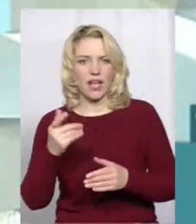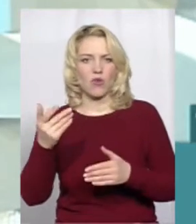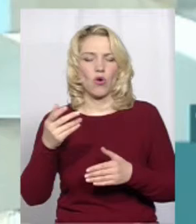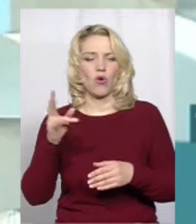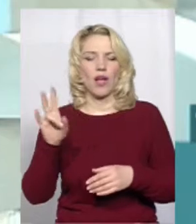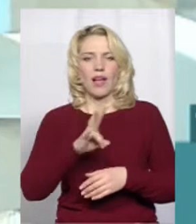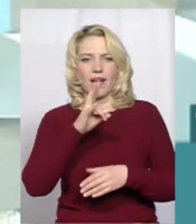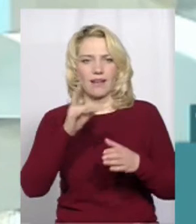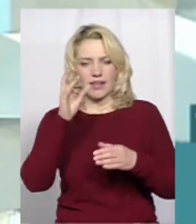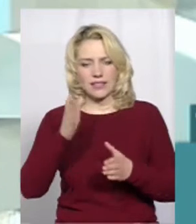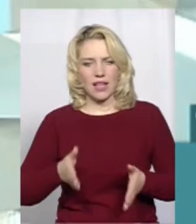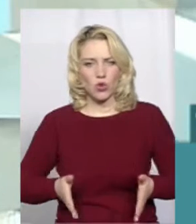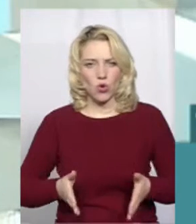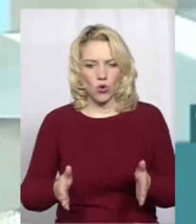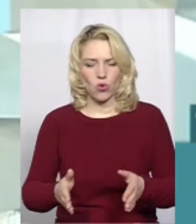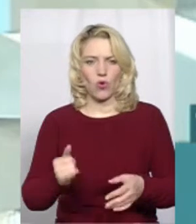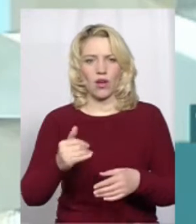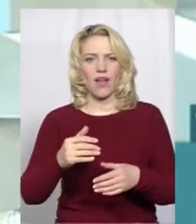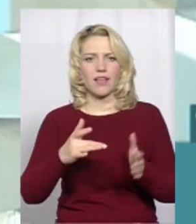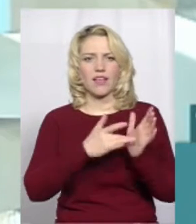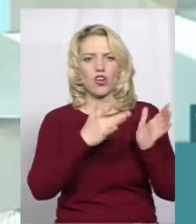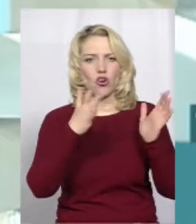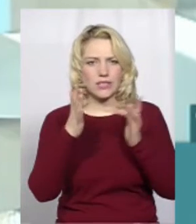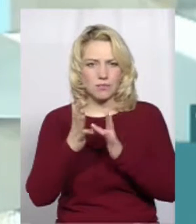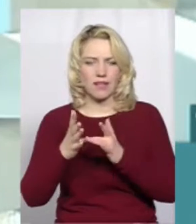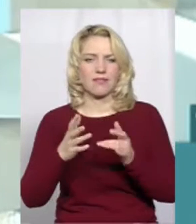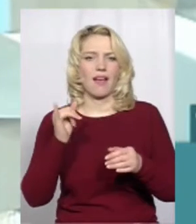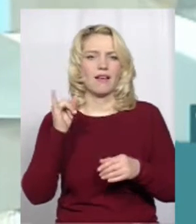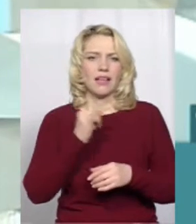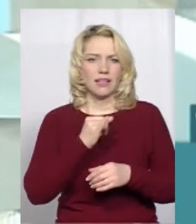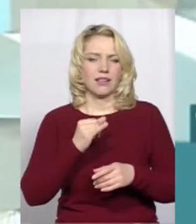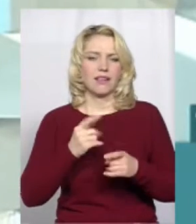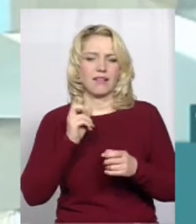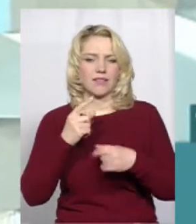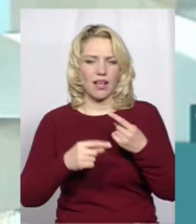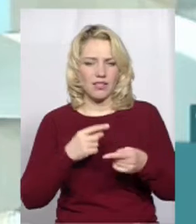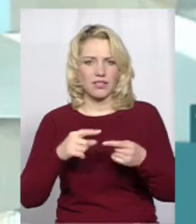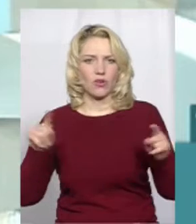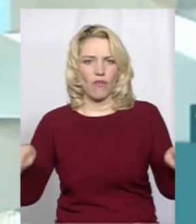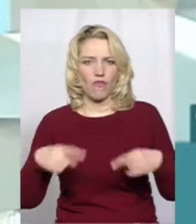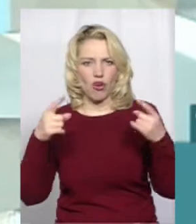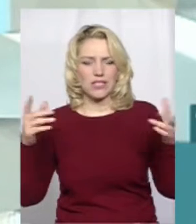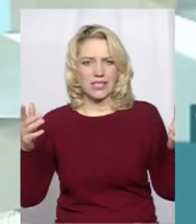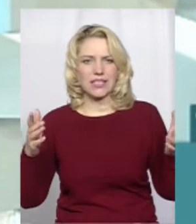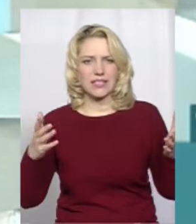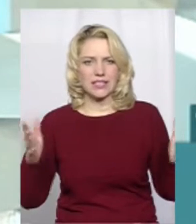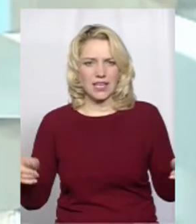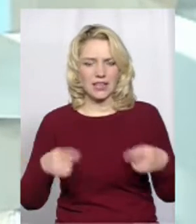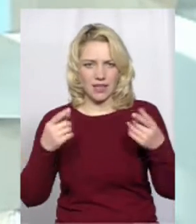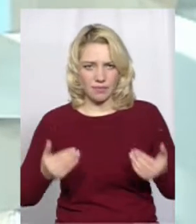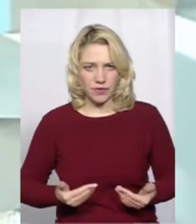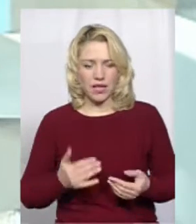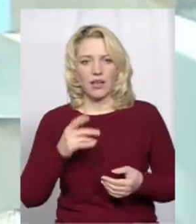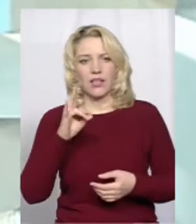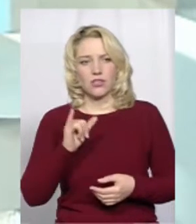дорогу, розп'яття, покладання до гробу, і як наслідок цього всього воскресіння. Треба пережити страстний тиждень, він приносить